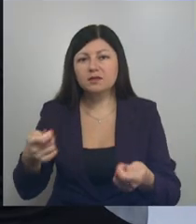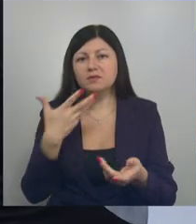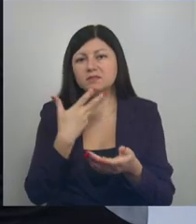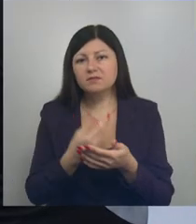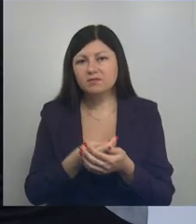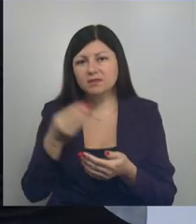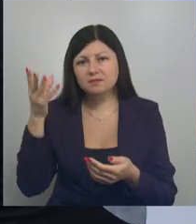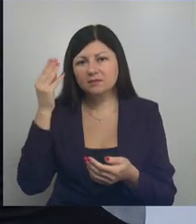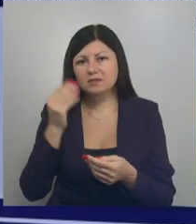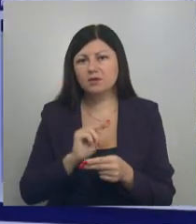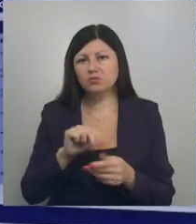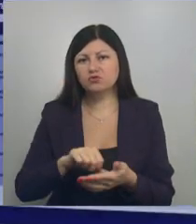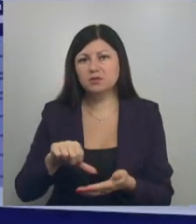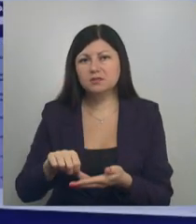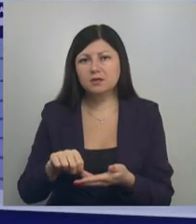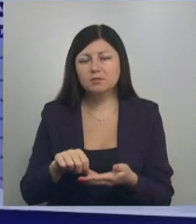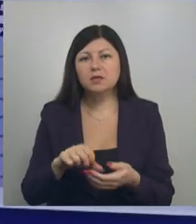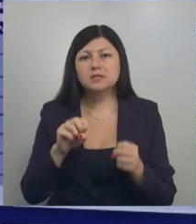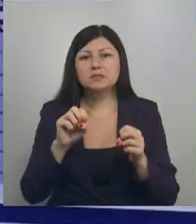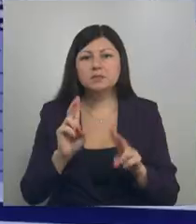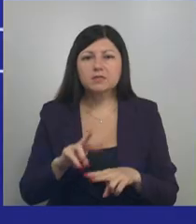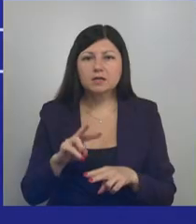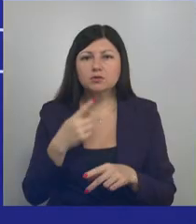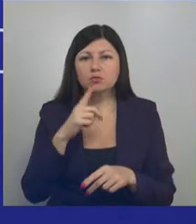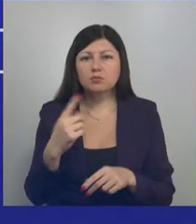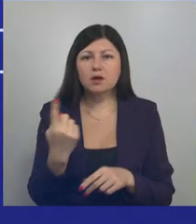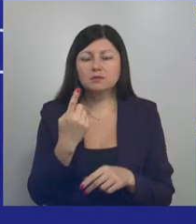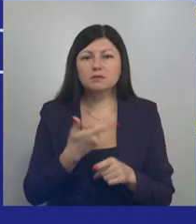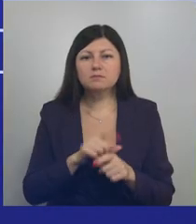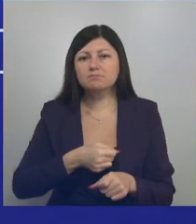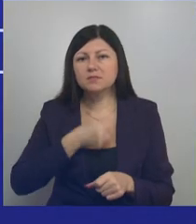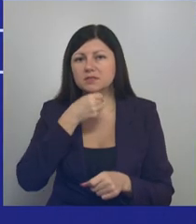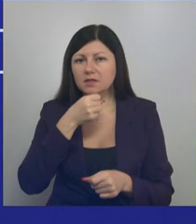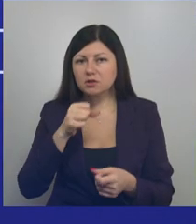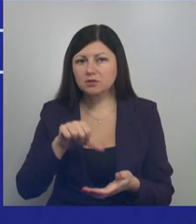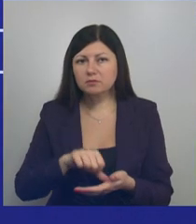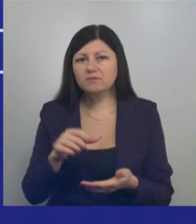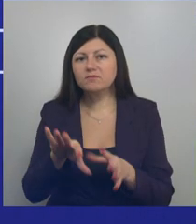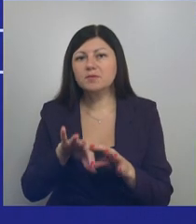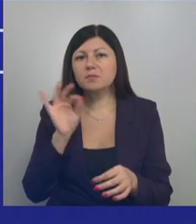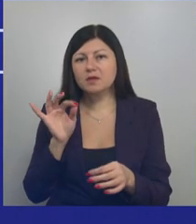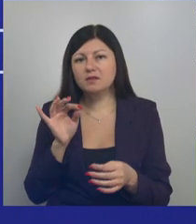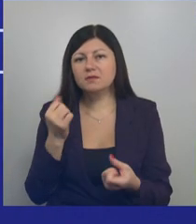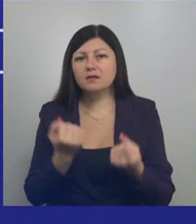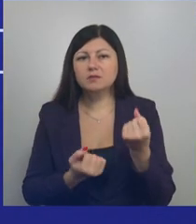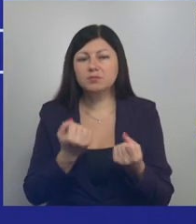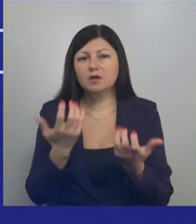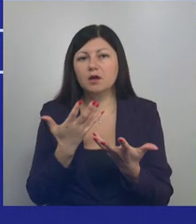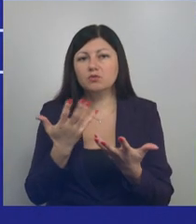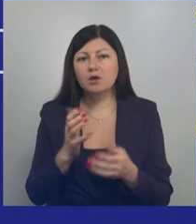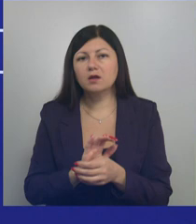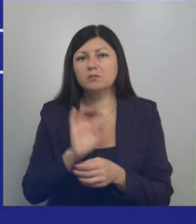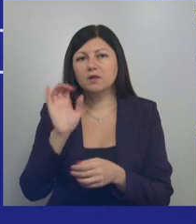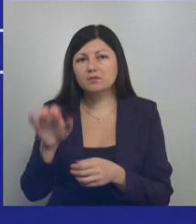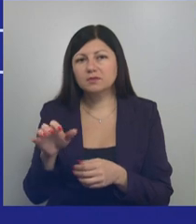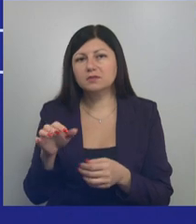участникам. Специалист номер один – это старший логист. Он выбирает транспортное средство, которое отправится за комплектующими